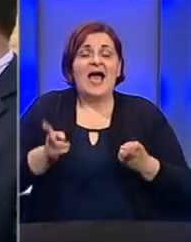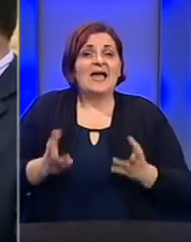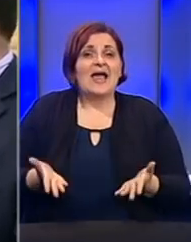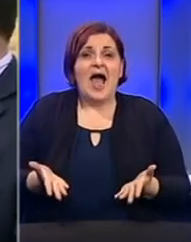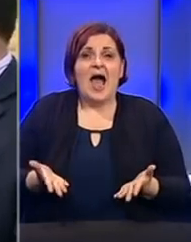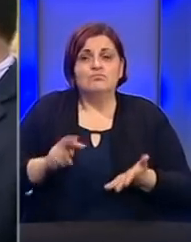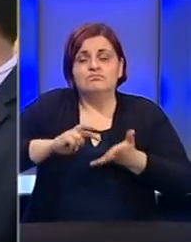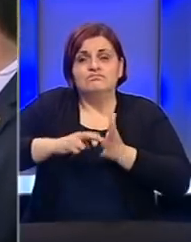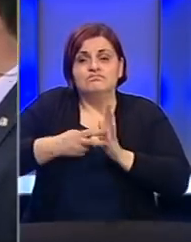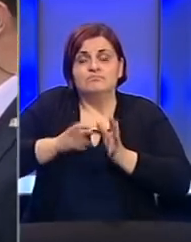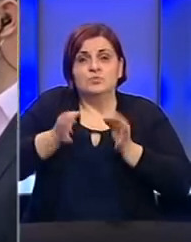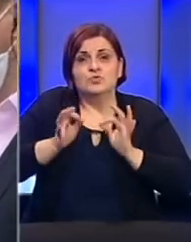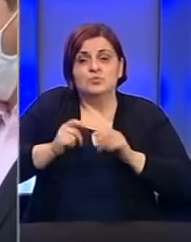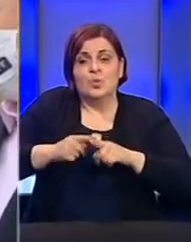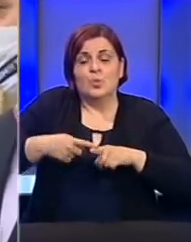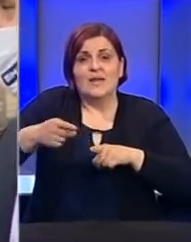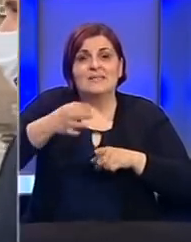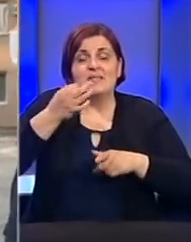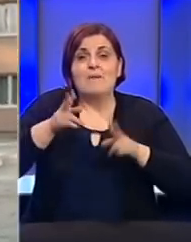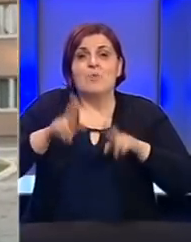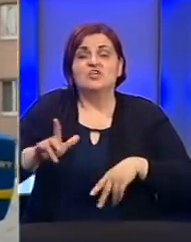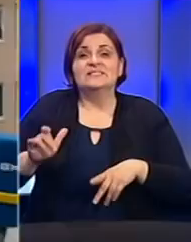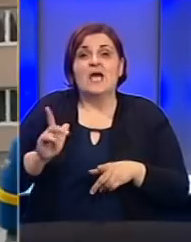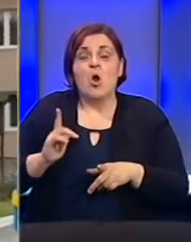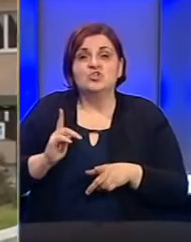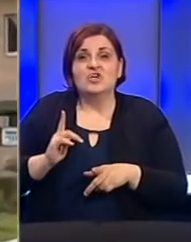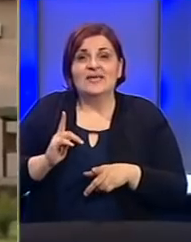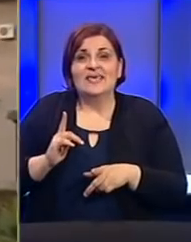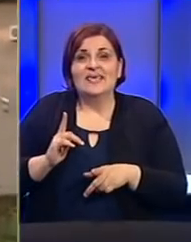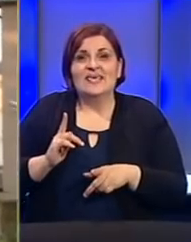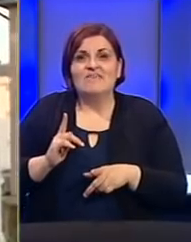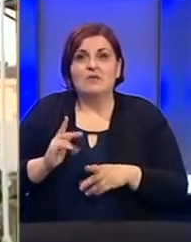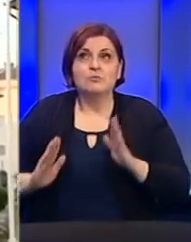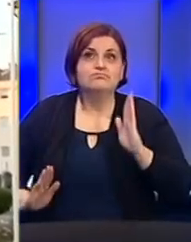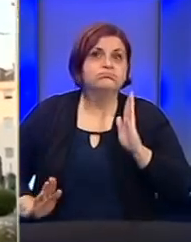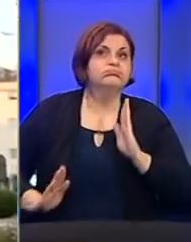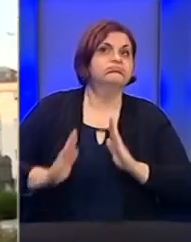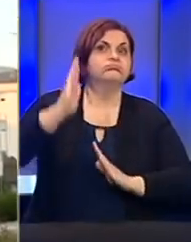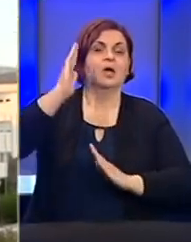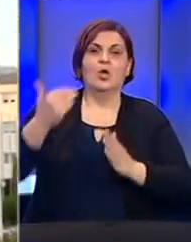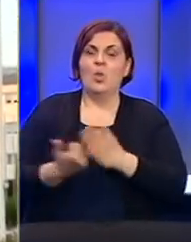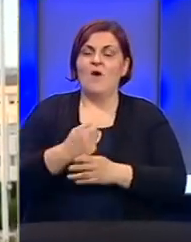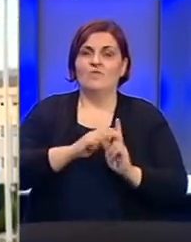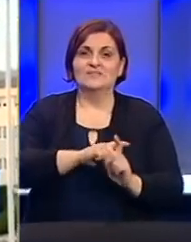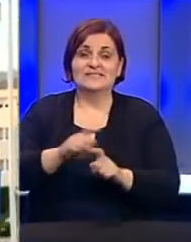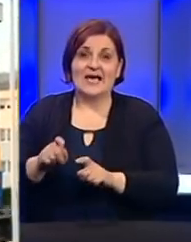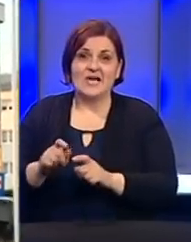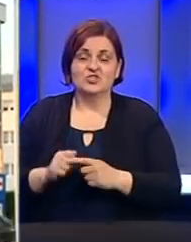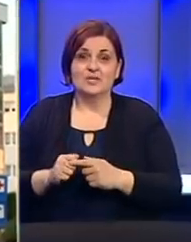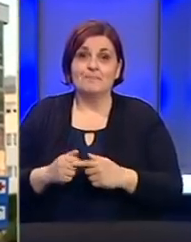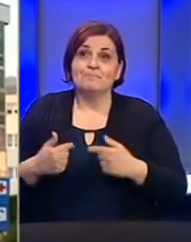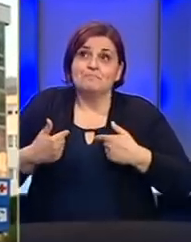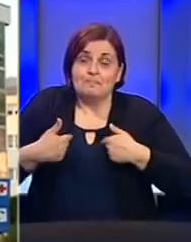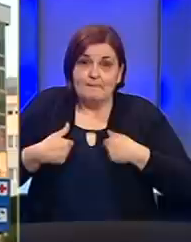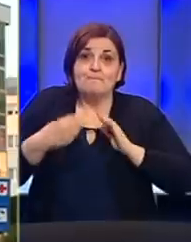predviđena epidemiolog u narednim danima. Može li se očekivati ekspanzija novo zaraženih? Po